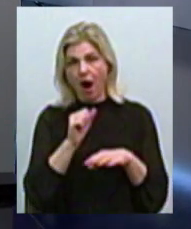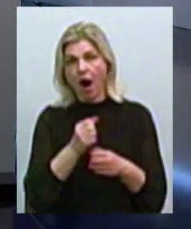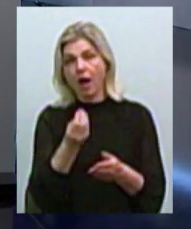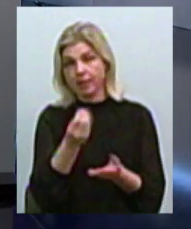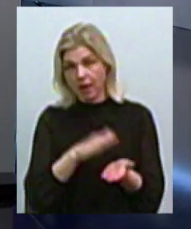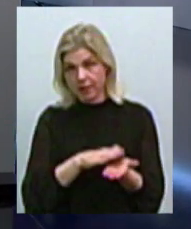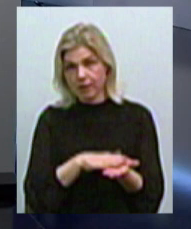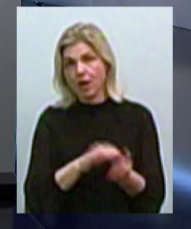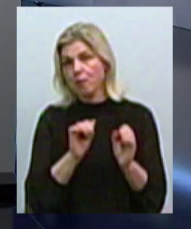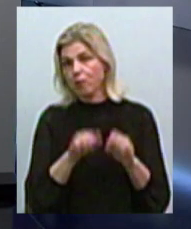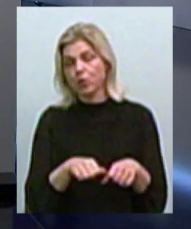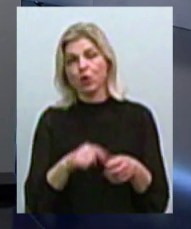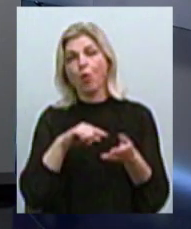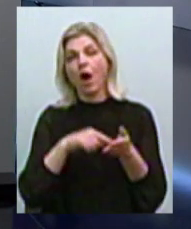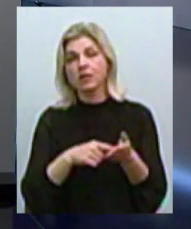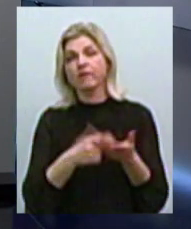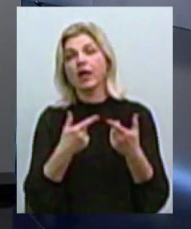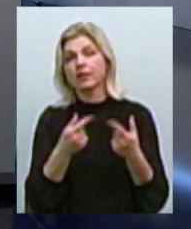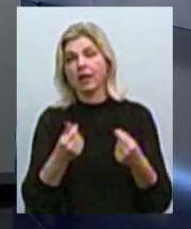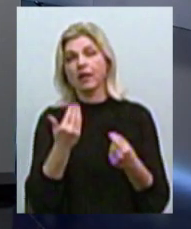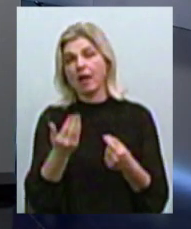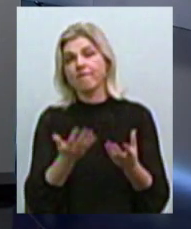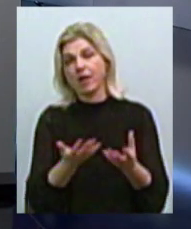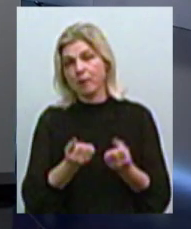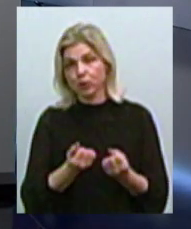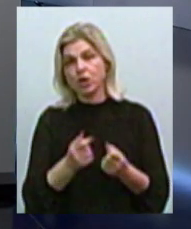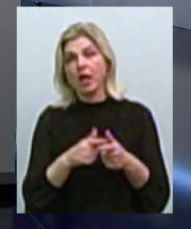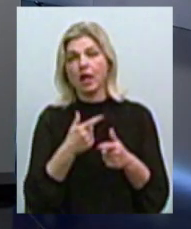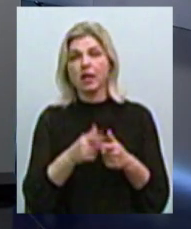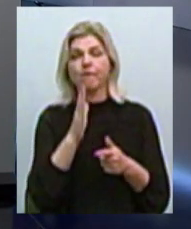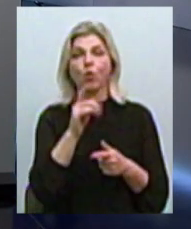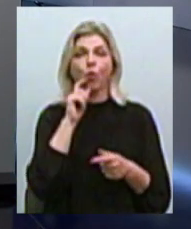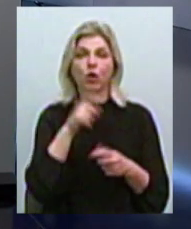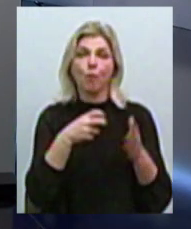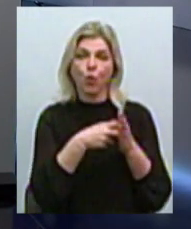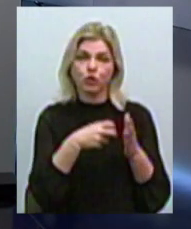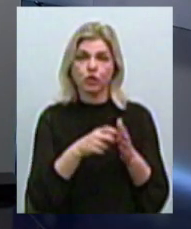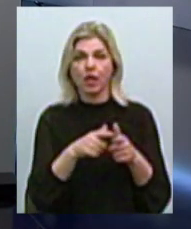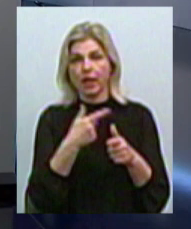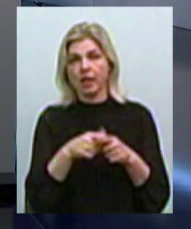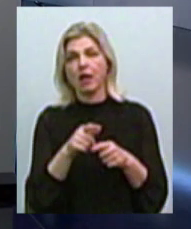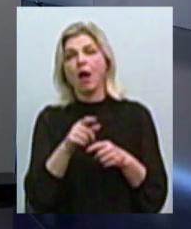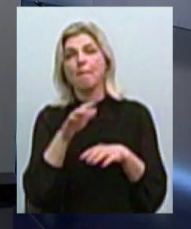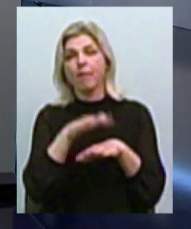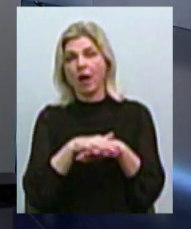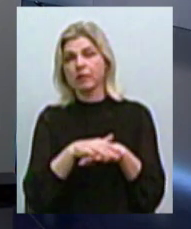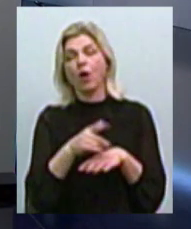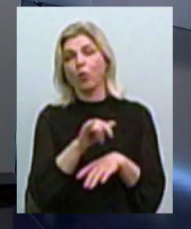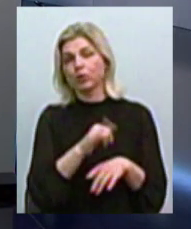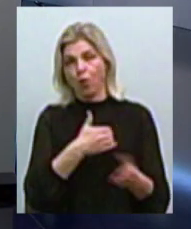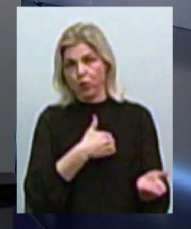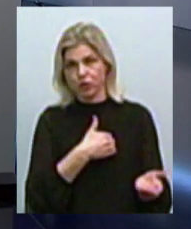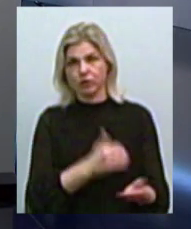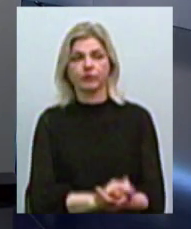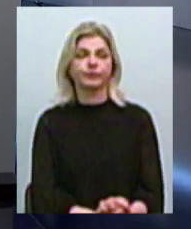грошовая человек указывает, где ее выплатят. Или в отделении Кирпочты, или в повноважении банки, который выбрали. Приват, банки.